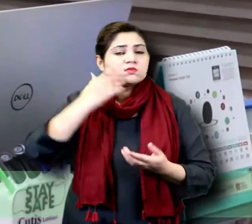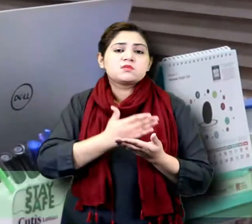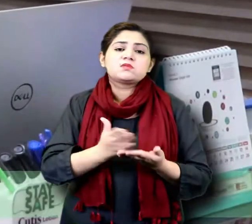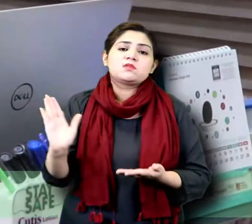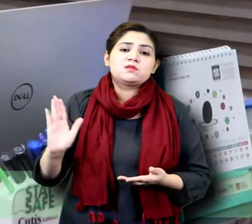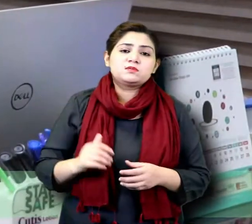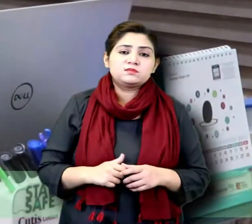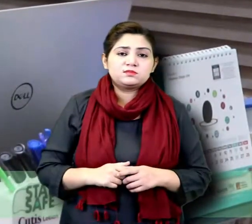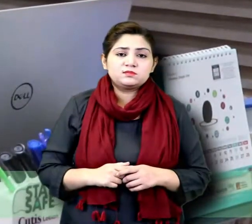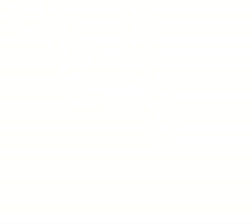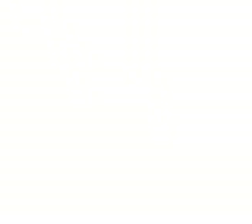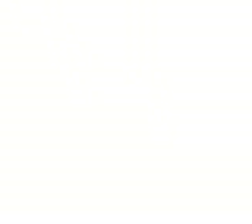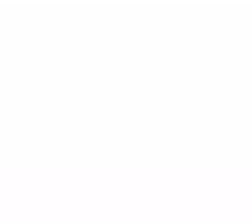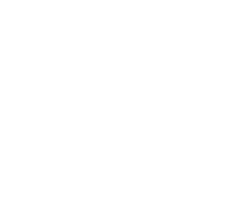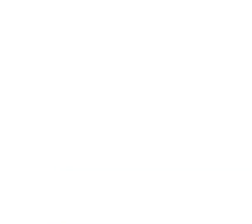سکتا ہے